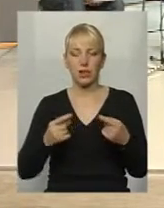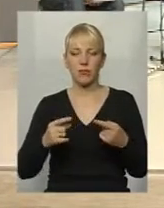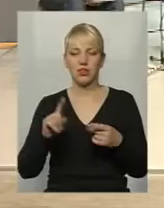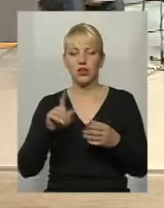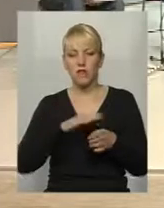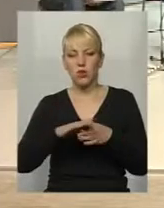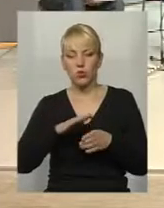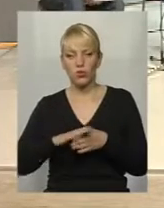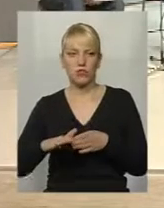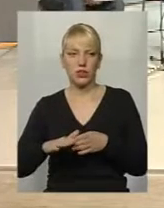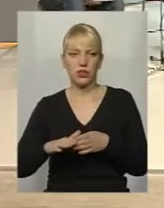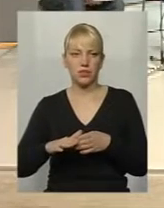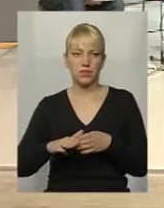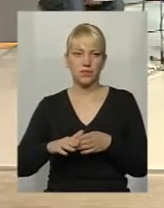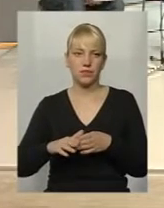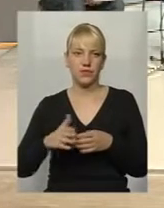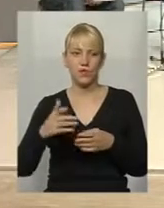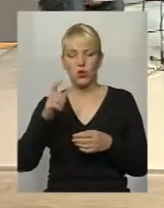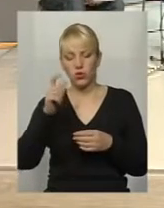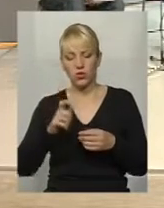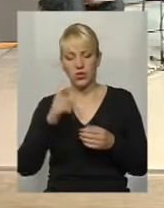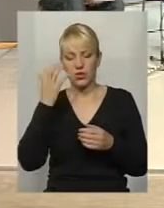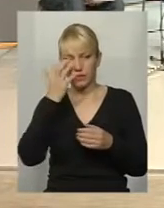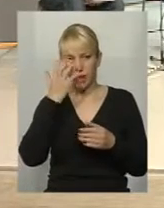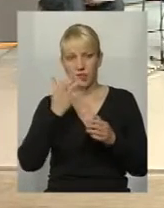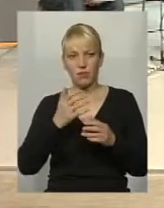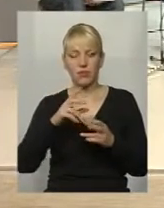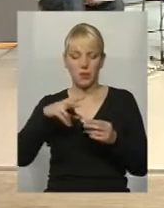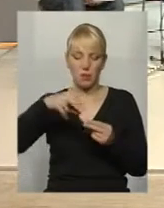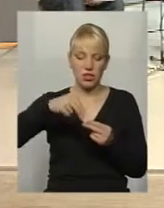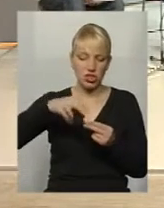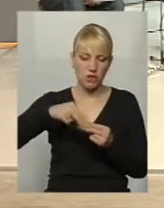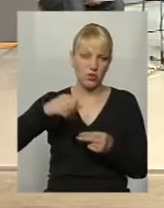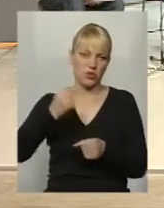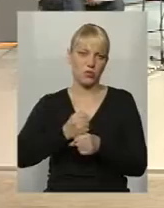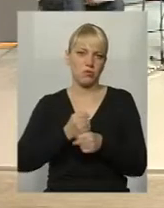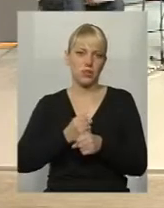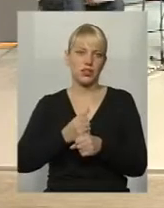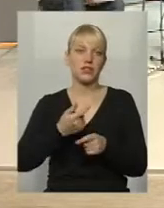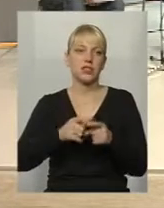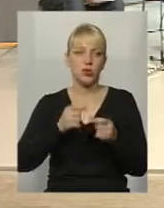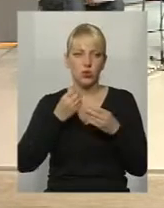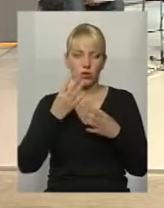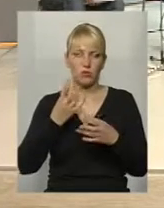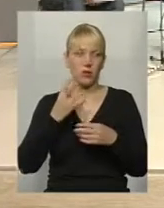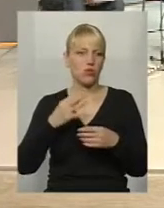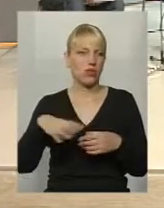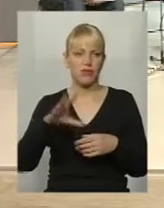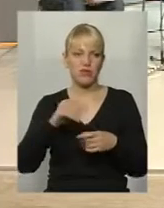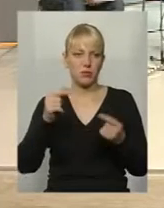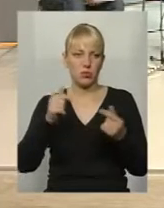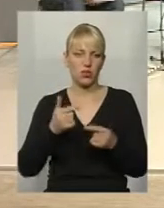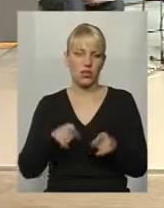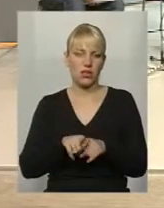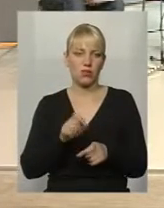виконувати людина з вадами зору. Прищепки, папки, це дуже добре. Але ж не для всіх підходить така